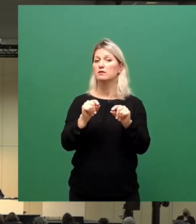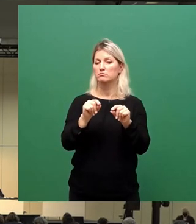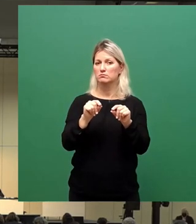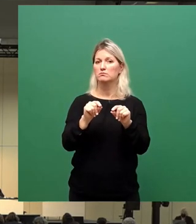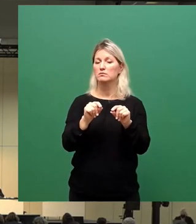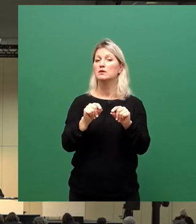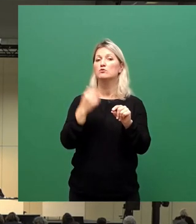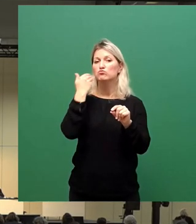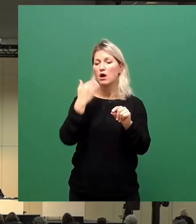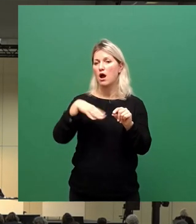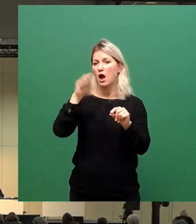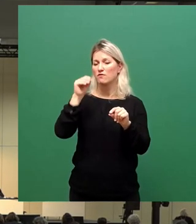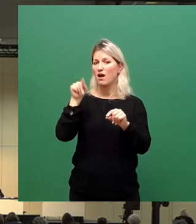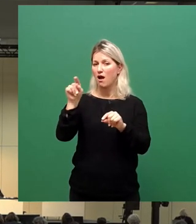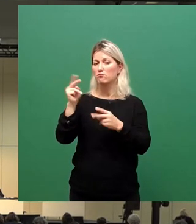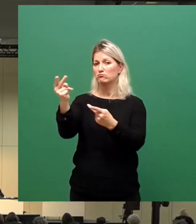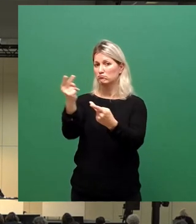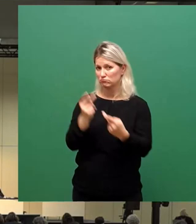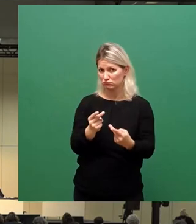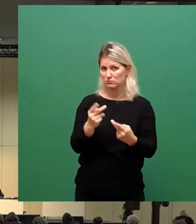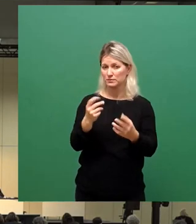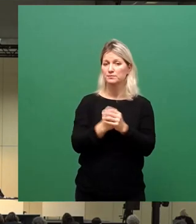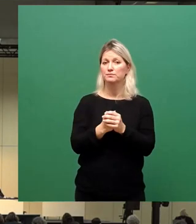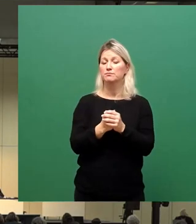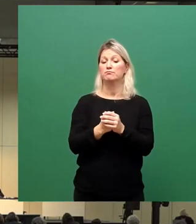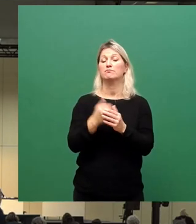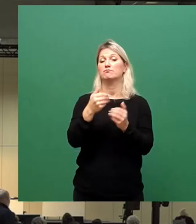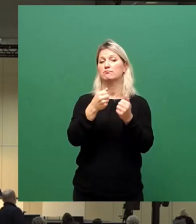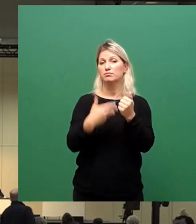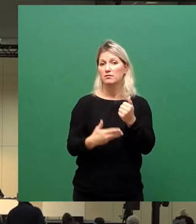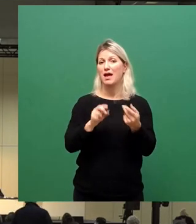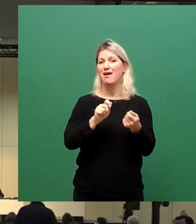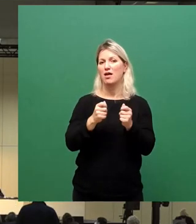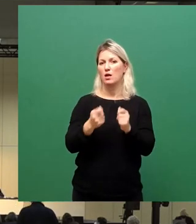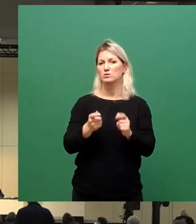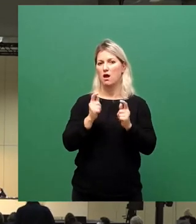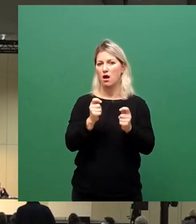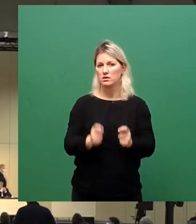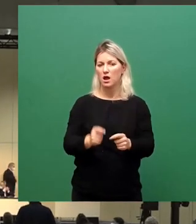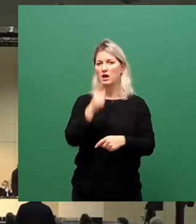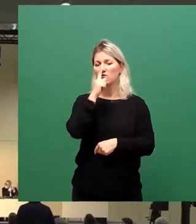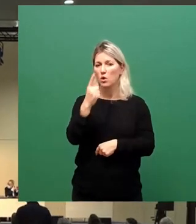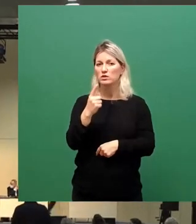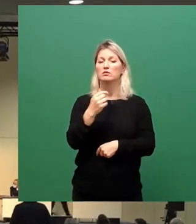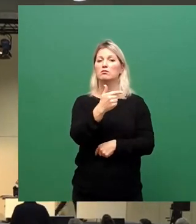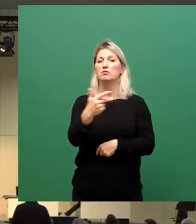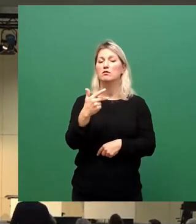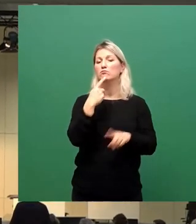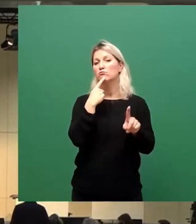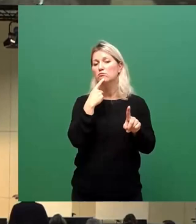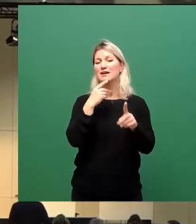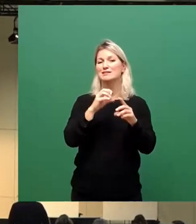an der Reihe. Dann haben ich Änderungsanträge vorliegen von CDU, Dissidenten und SPD, die anschließend